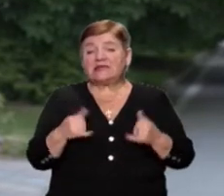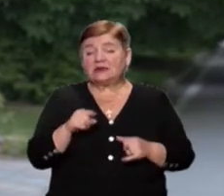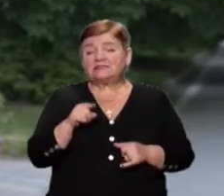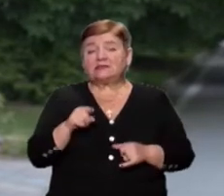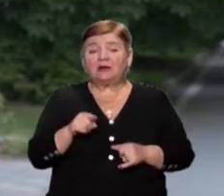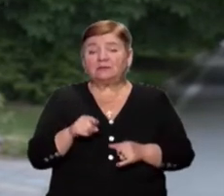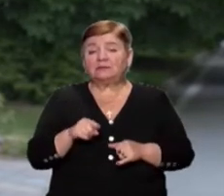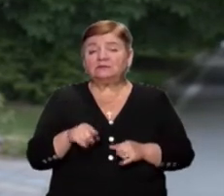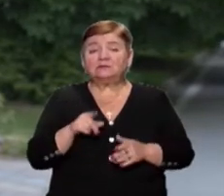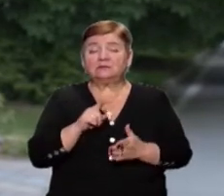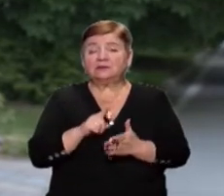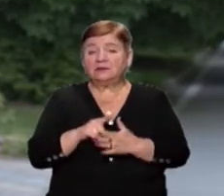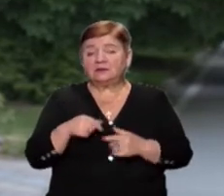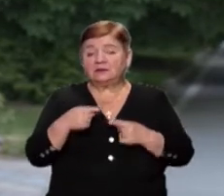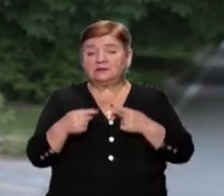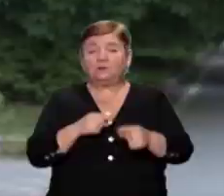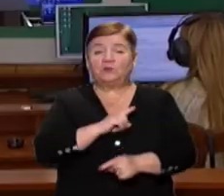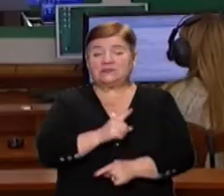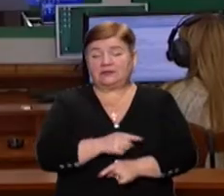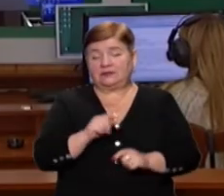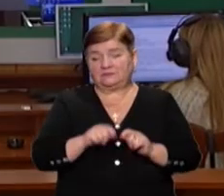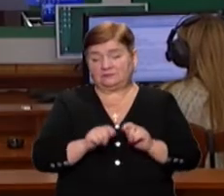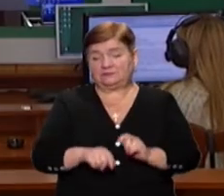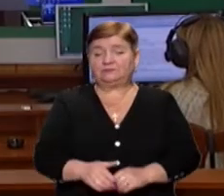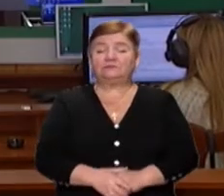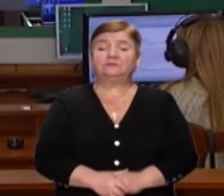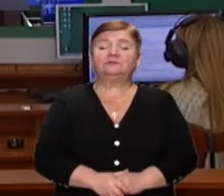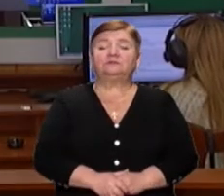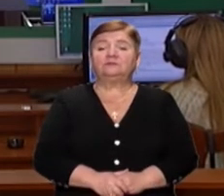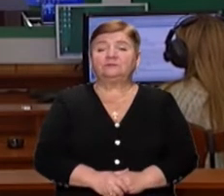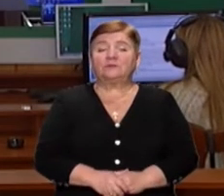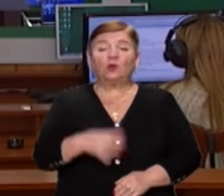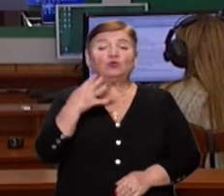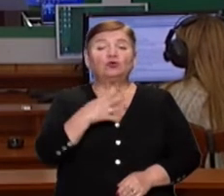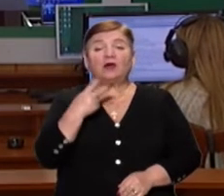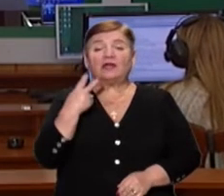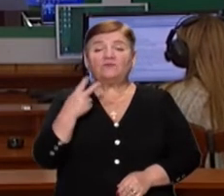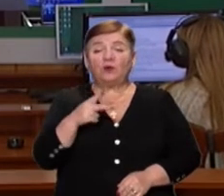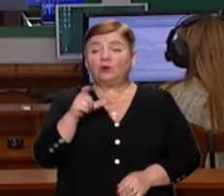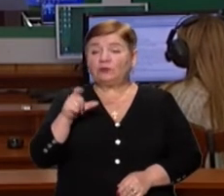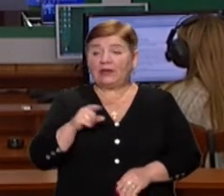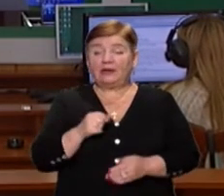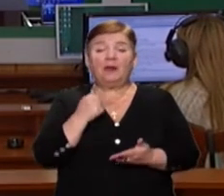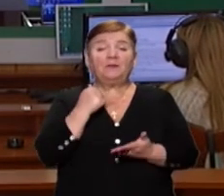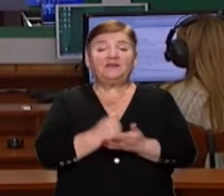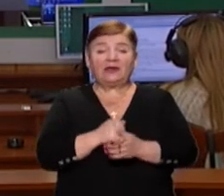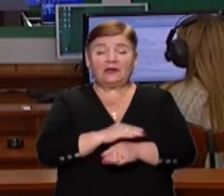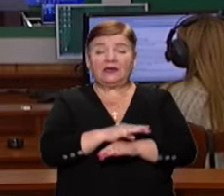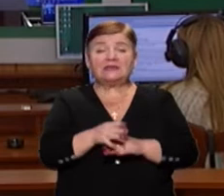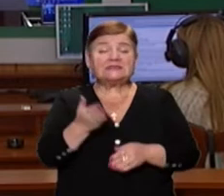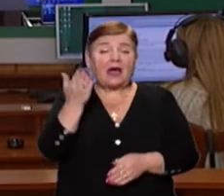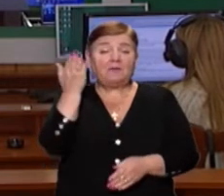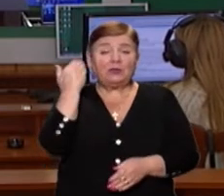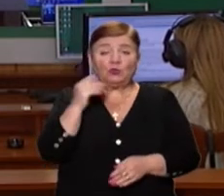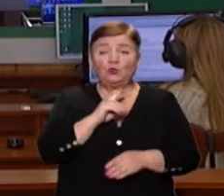рамках вказаного провадження триває подальші досудові розслідування. У 42-х людей підтвердили ковід-19 за минулу